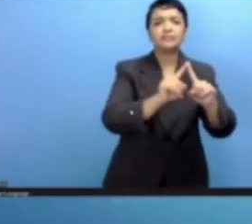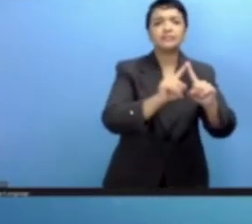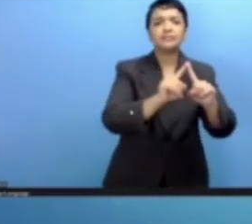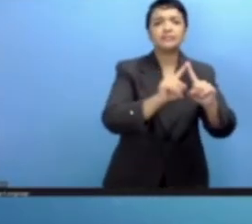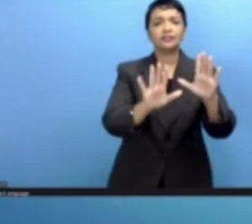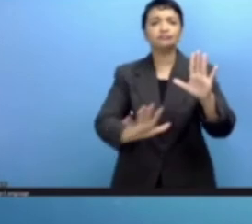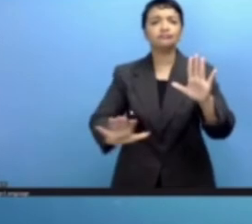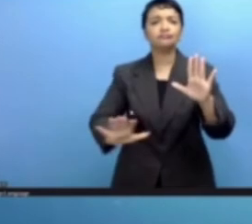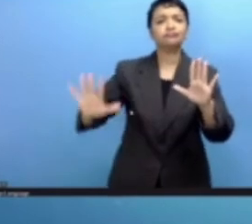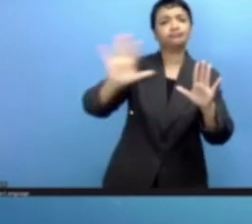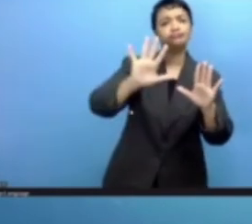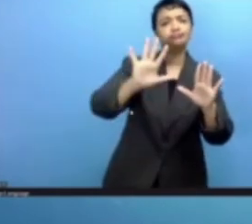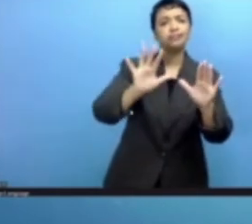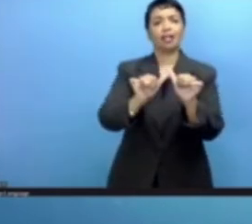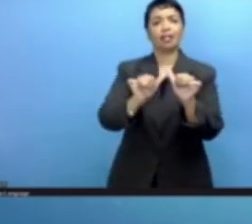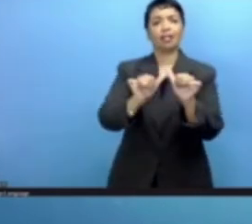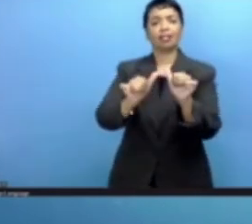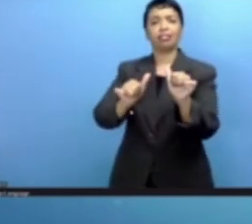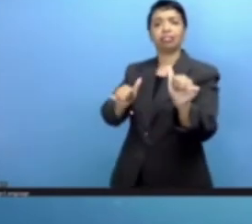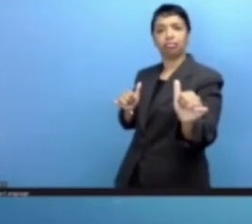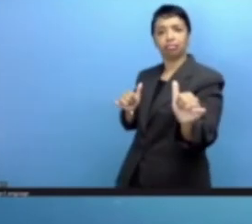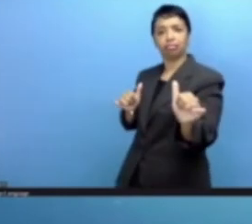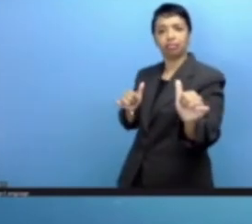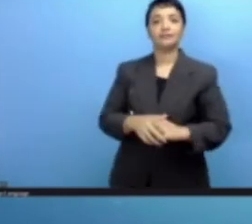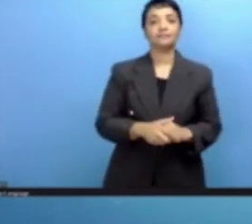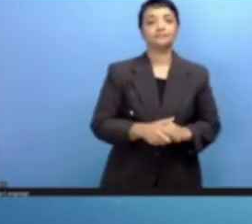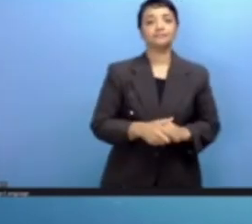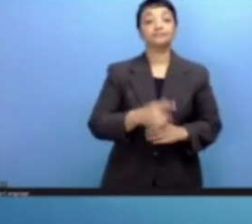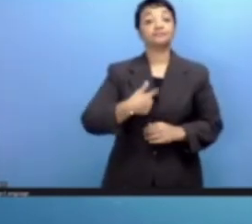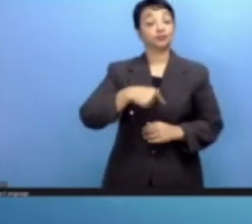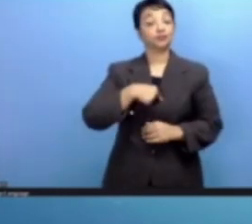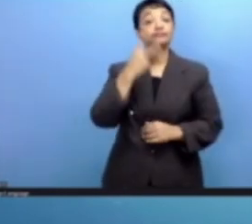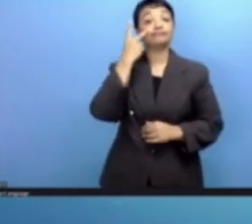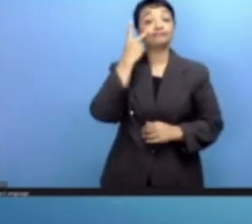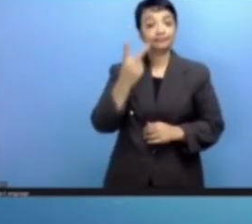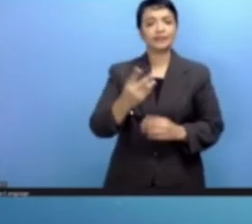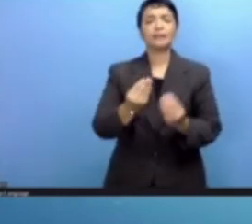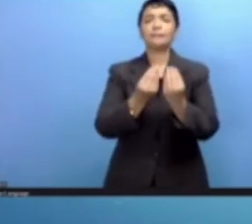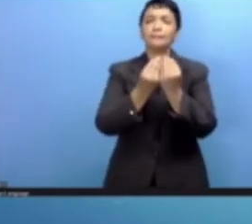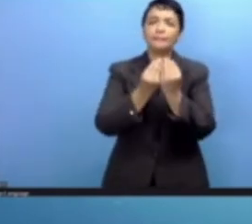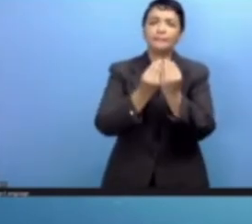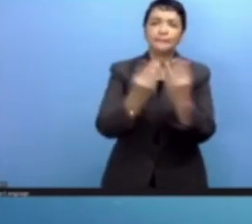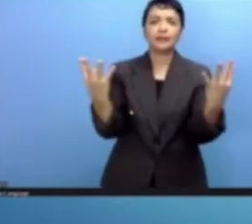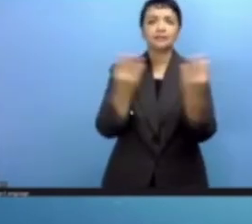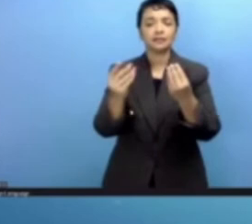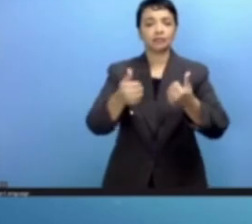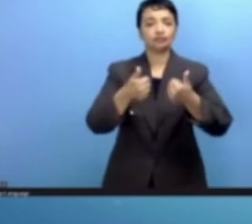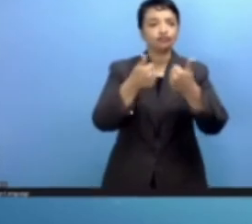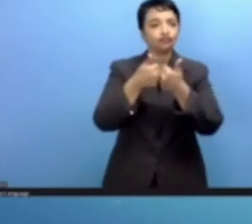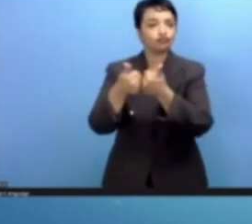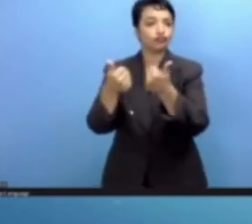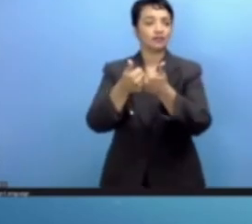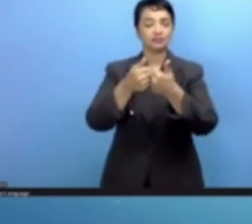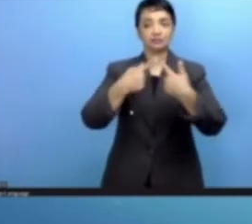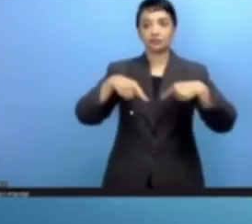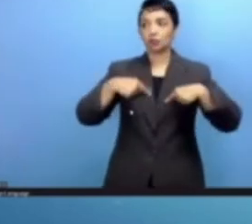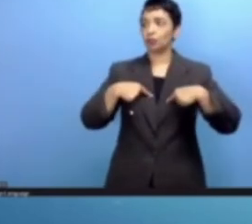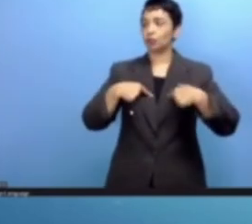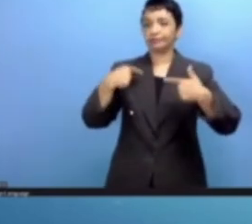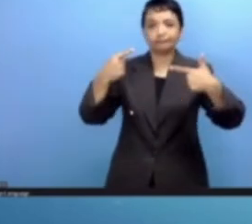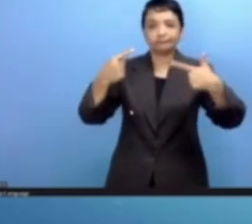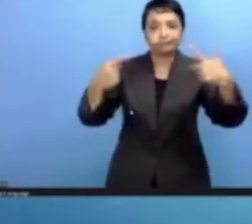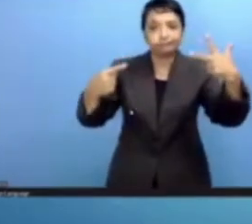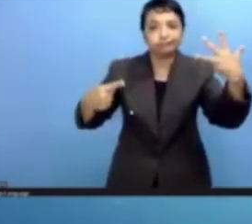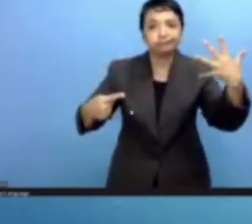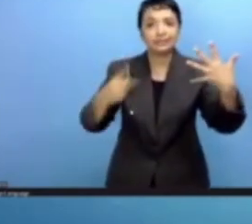قل إن لم يكن كل الدول الأفريقية تعرفوا تأخرا على هذا المستوى